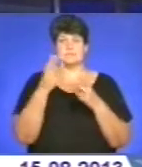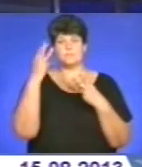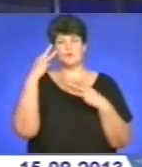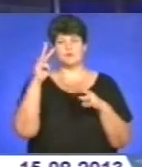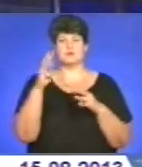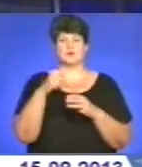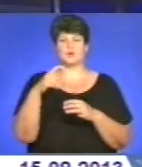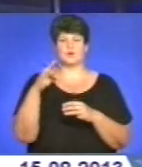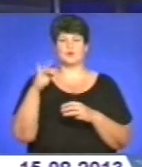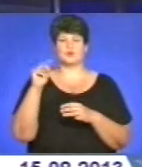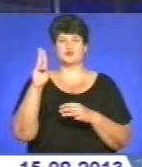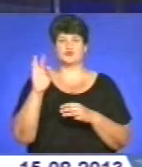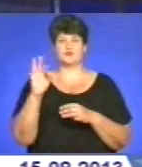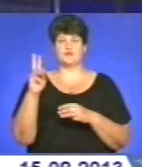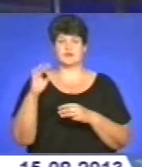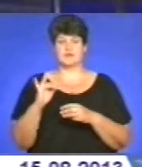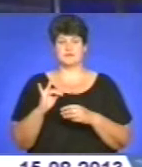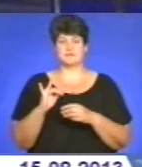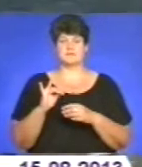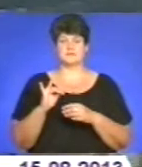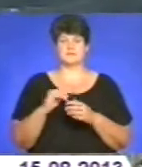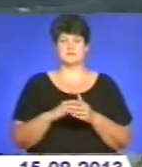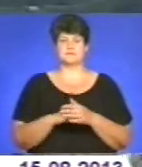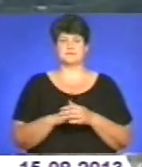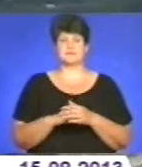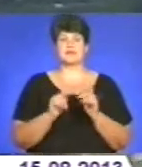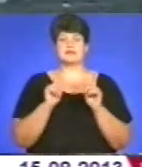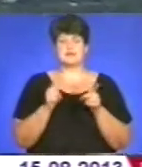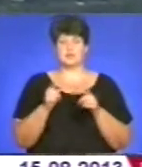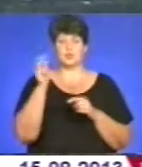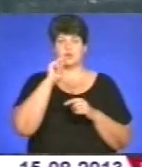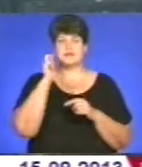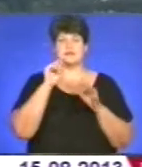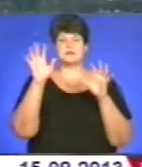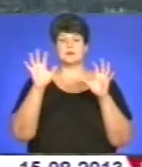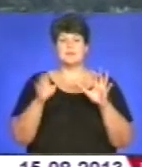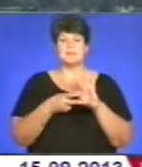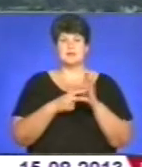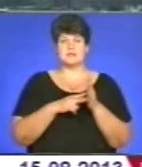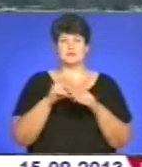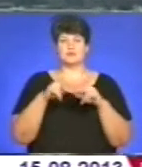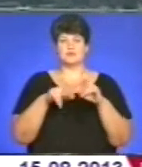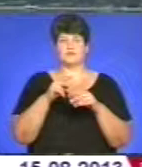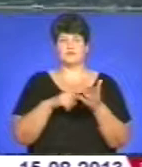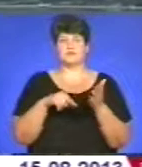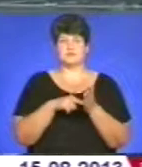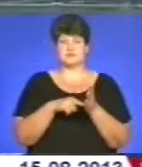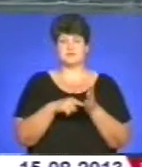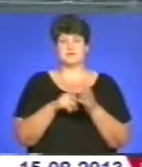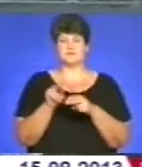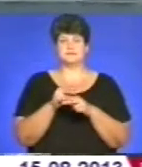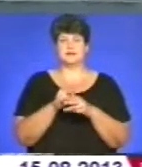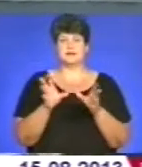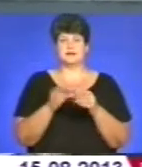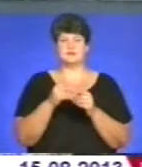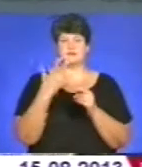хрущовок. Докладніше Валентина Павлишин. Згідно з українським законодавством, план забудови міста коригують разу п'ять років. Це